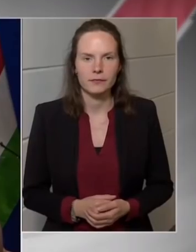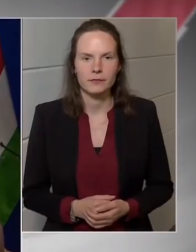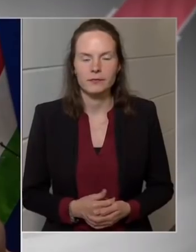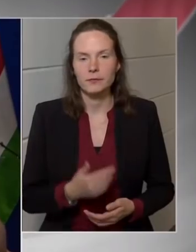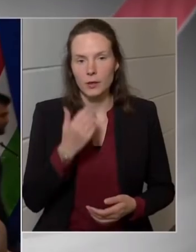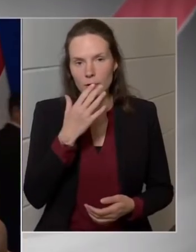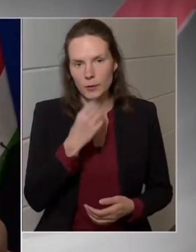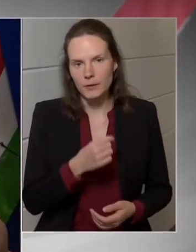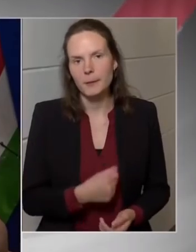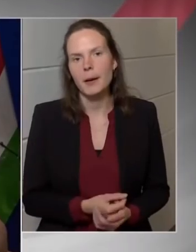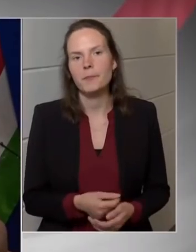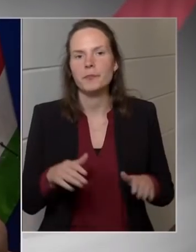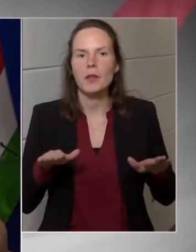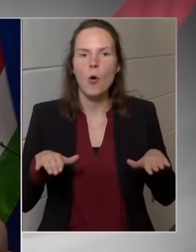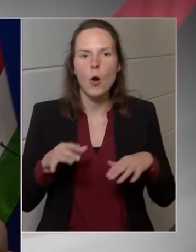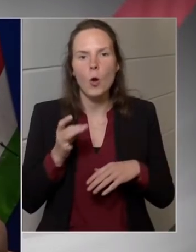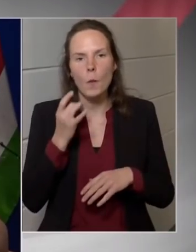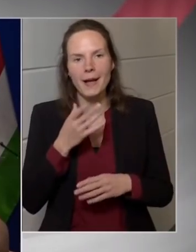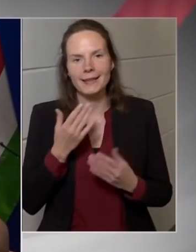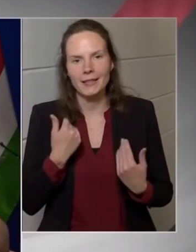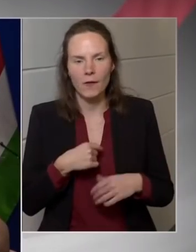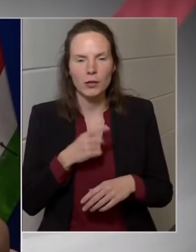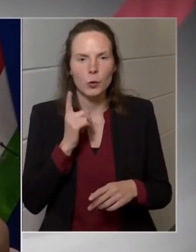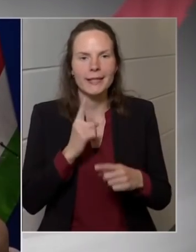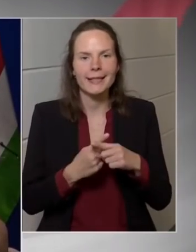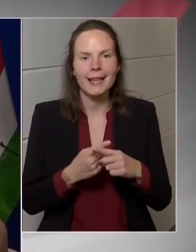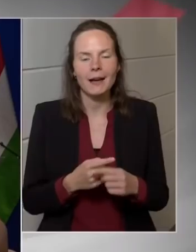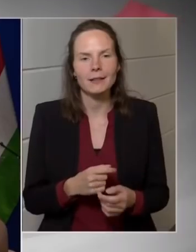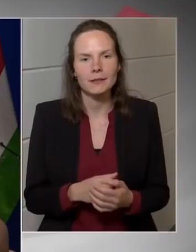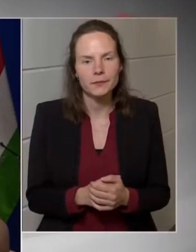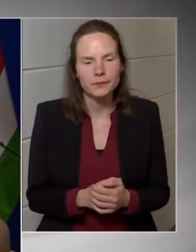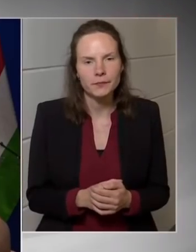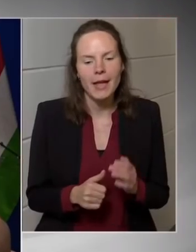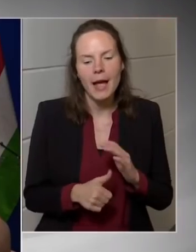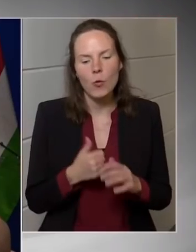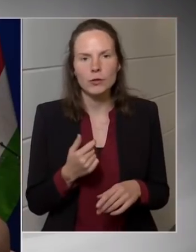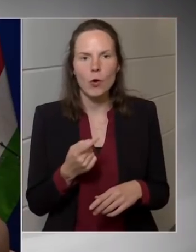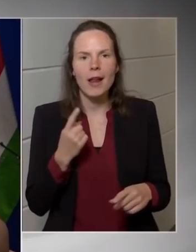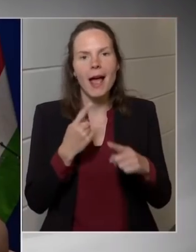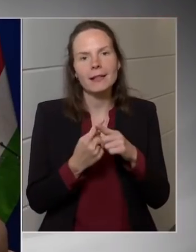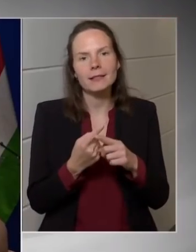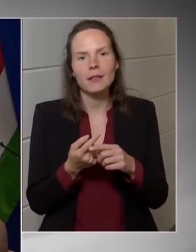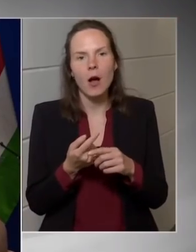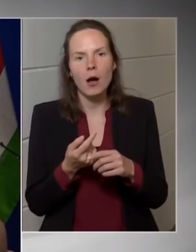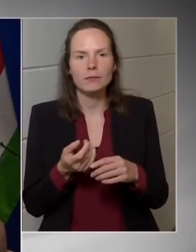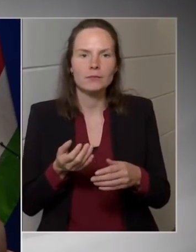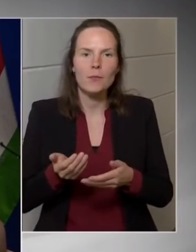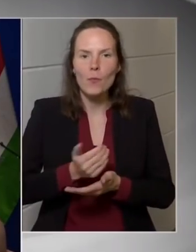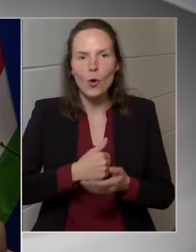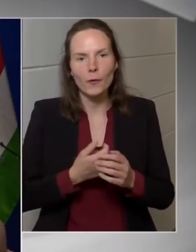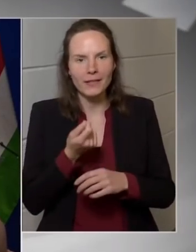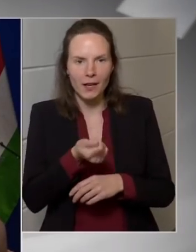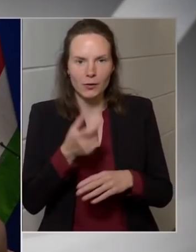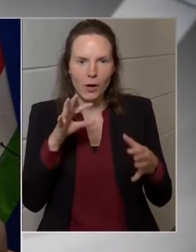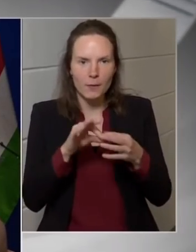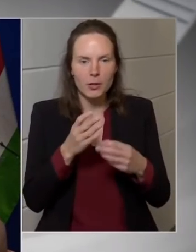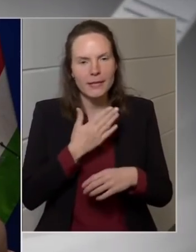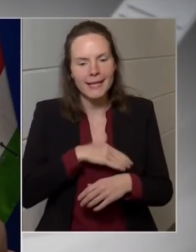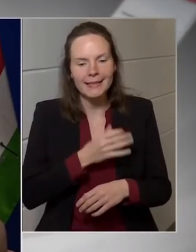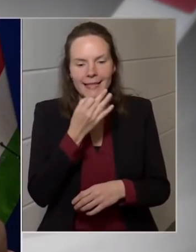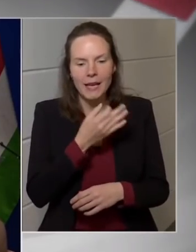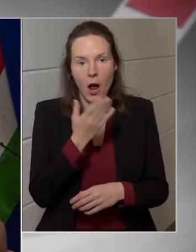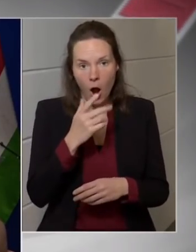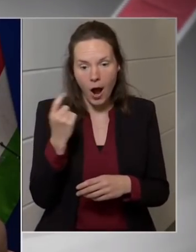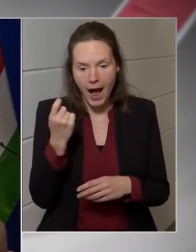Köszönöm szépen, Holló Bettina vagyok az Index-től, és először az extra profit adóval kapcsolatban szeretnék kérdezni, hogyha úgy alakul, hogy elhúzódik a